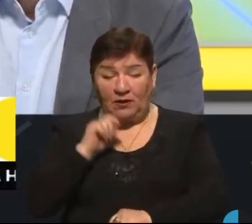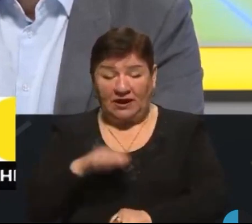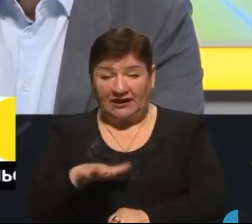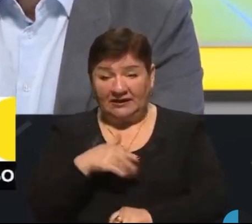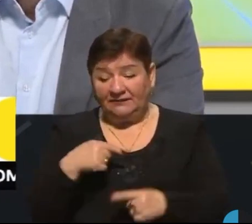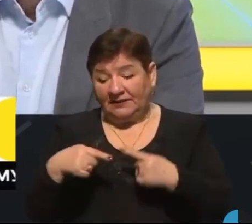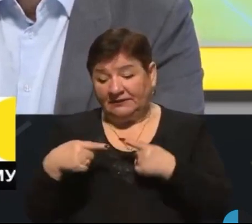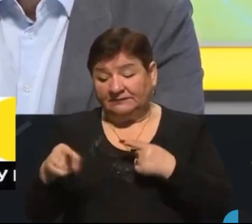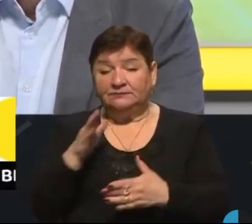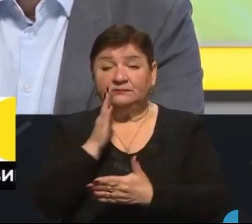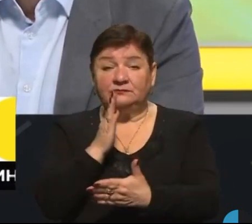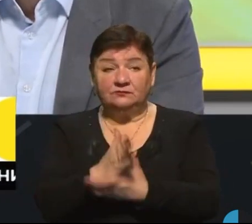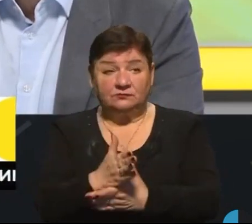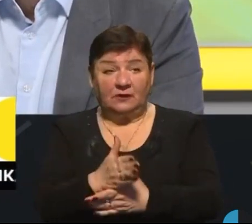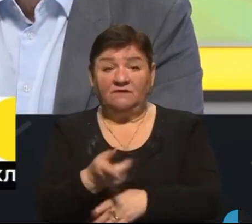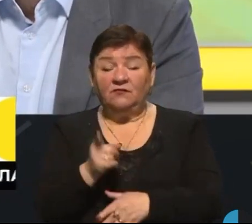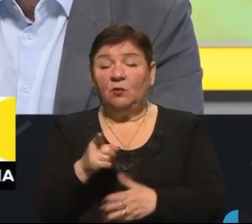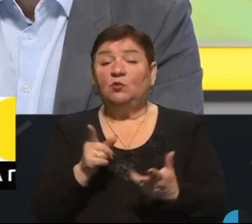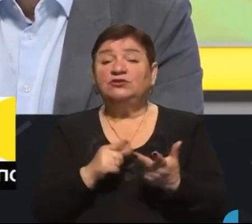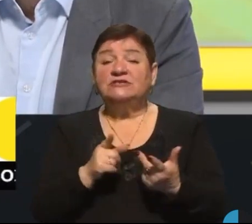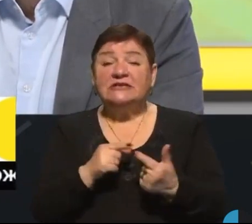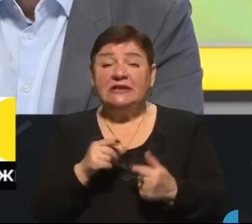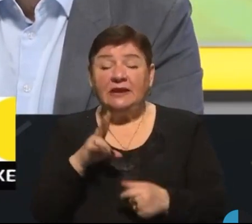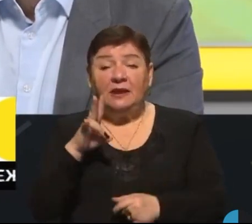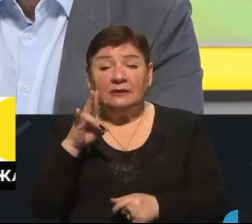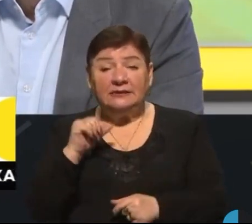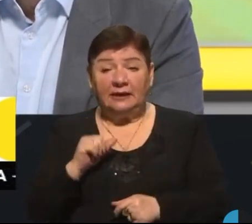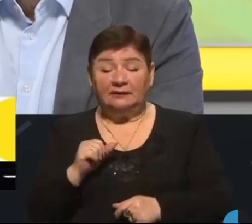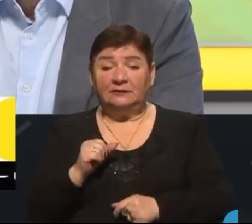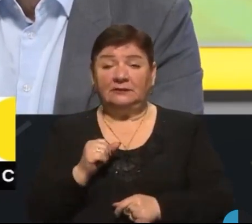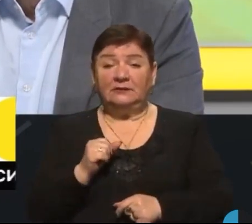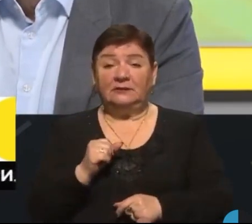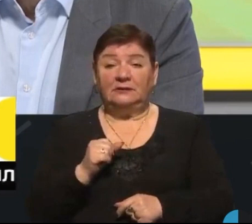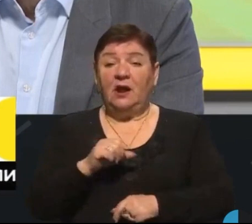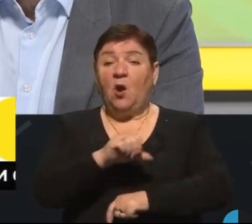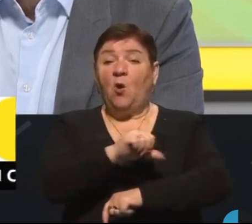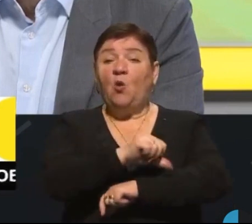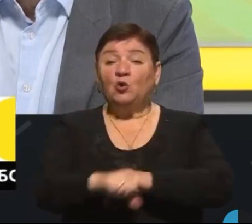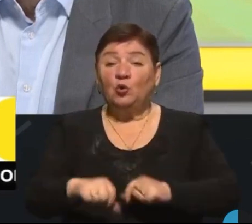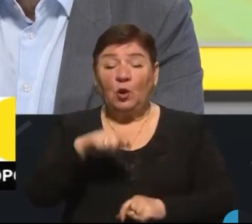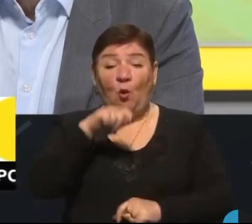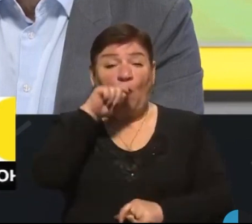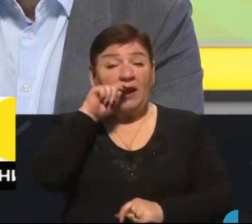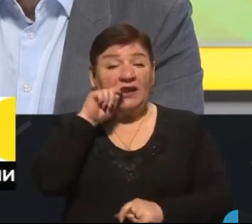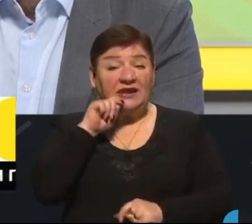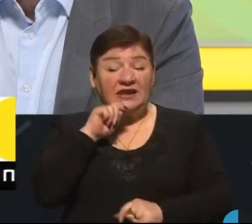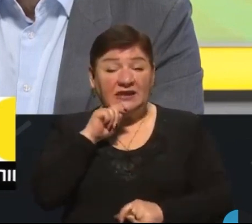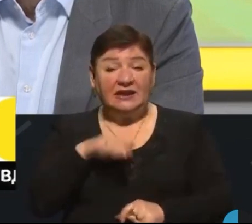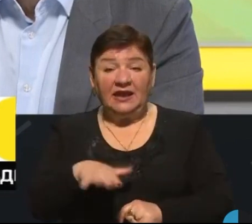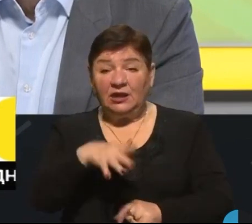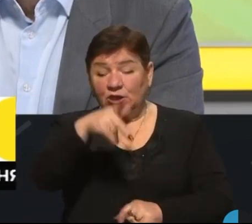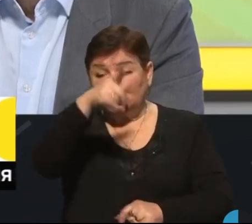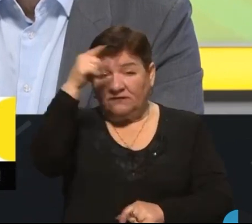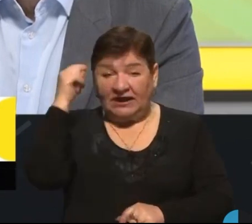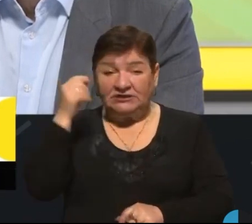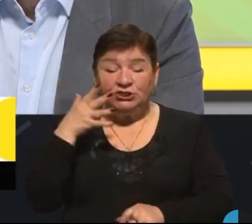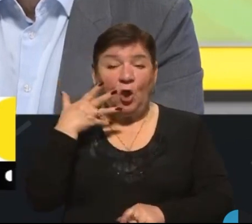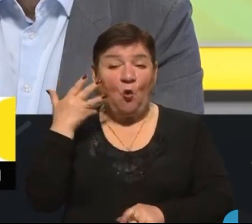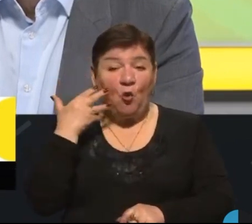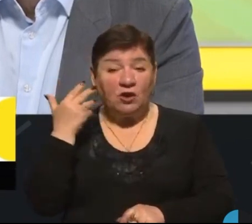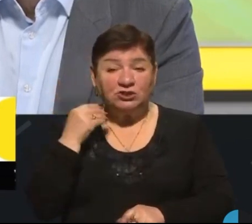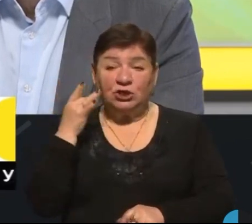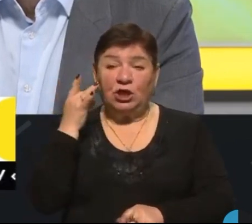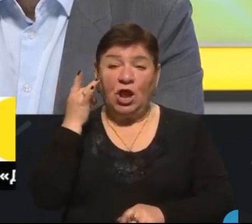на інші напрямки, це в тому числі і на кордон України з Словаччиною, Угорщиною,